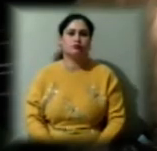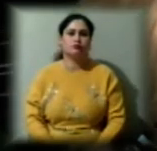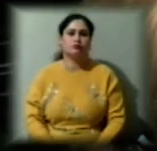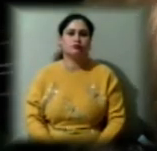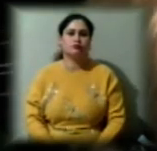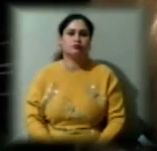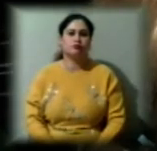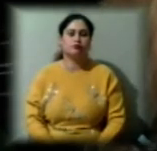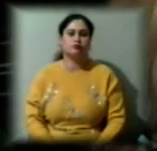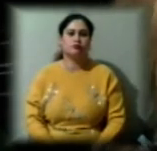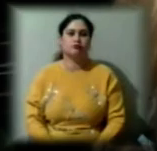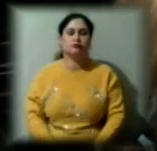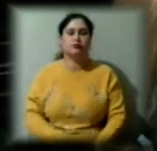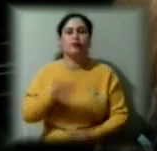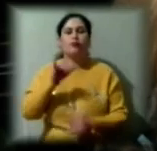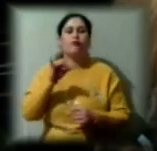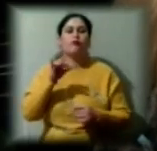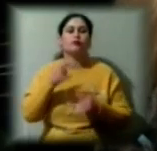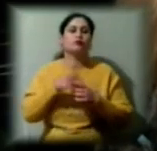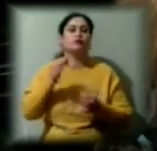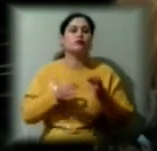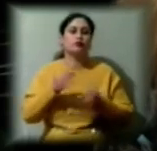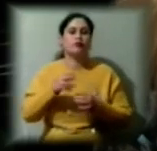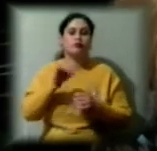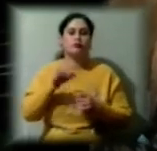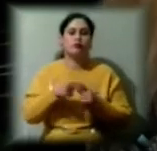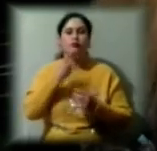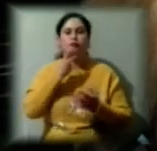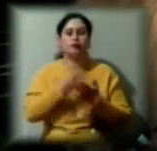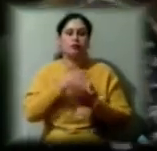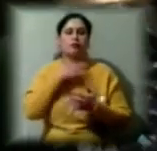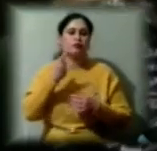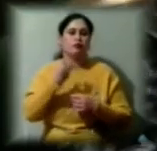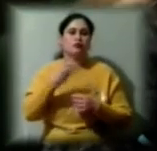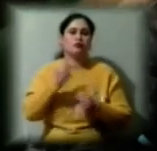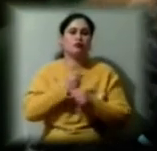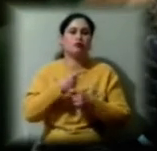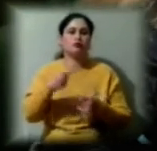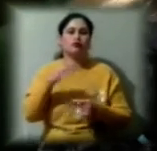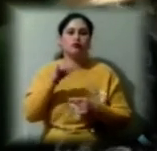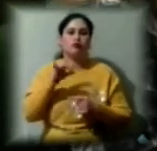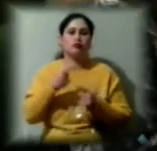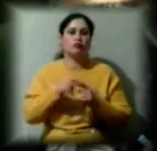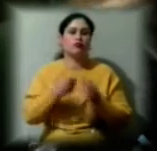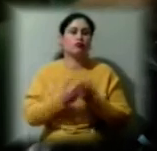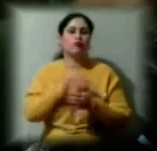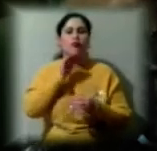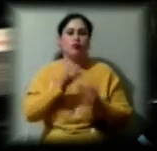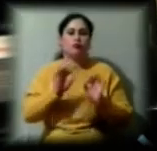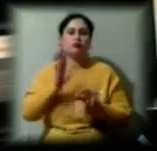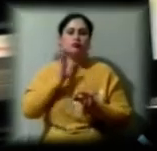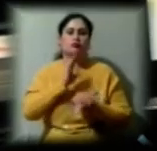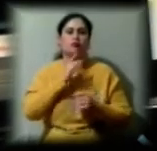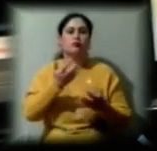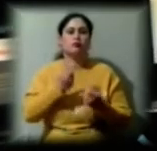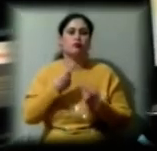Любов Фогель, одна із суддів фестивалю, передивилася 130 робіт у різних жанрах. Це новий досвід, говорить жінка. Сприйняття відрізняється